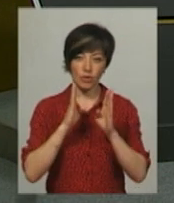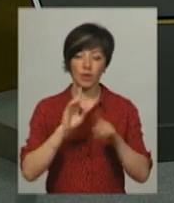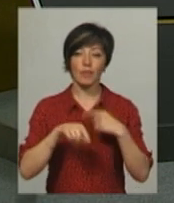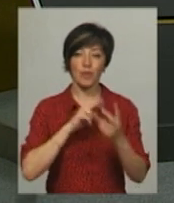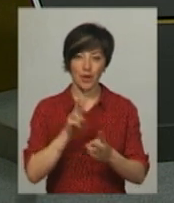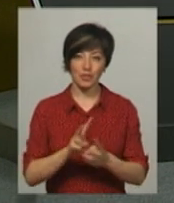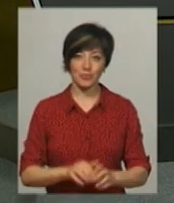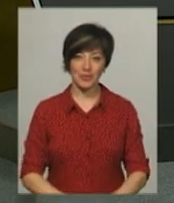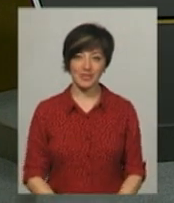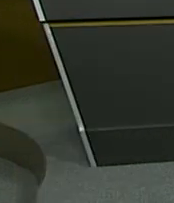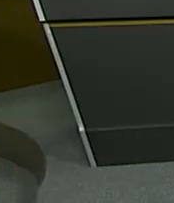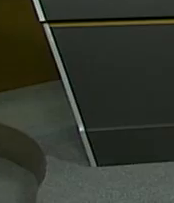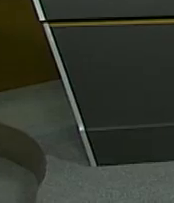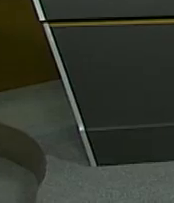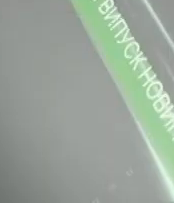Побачимось!